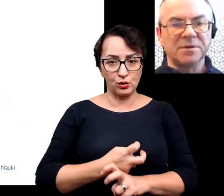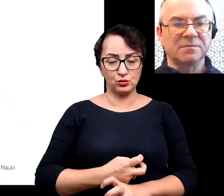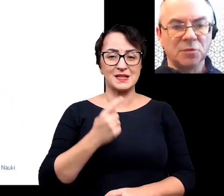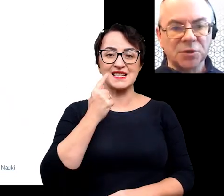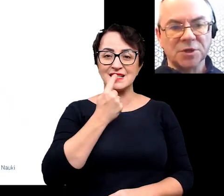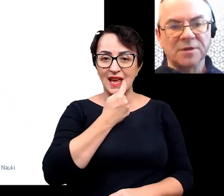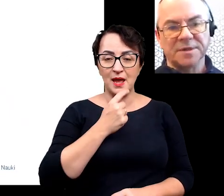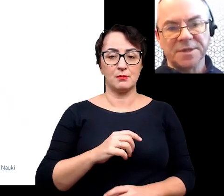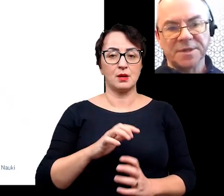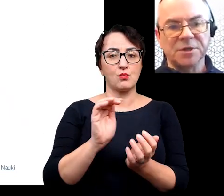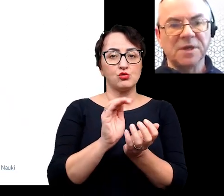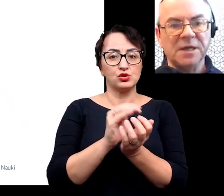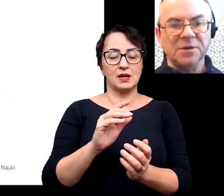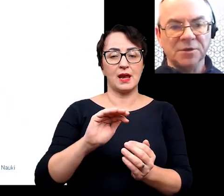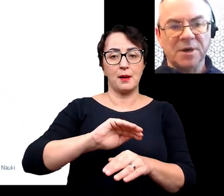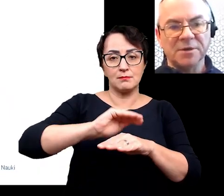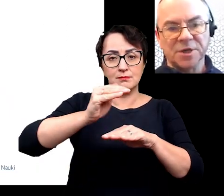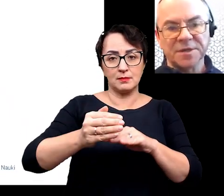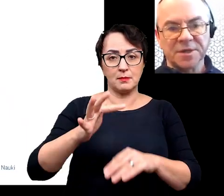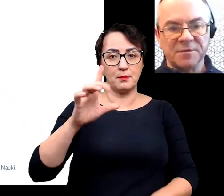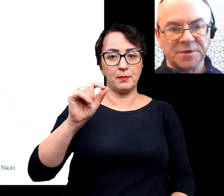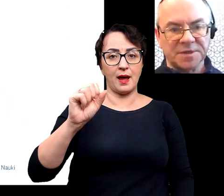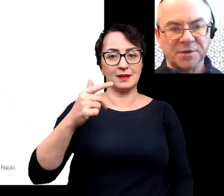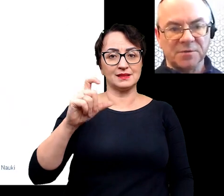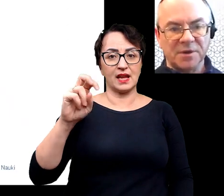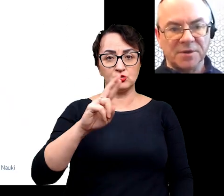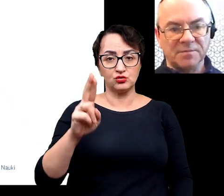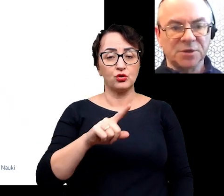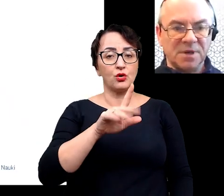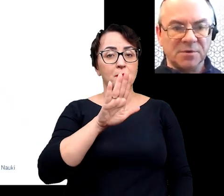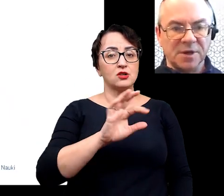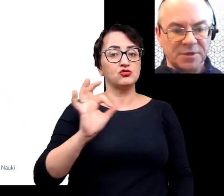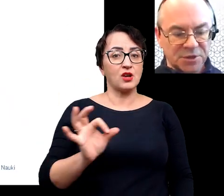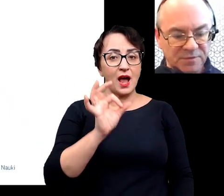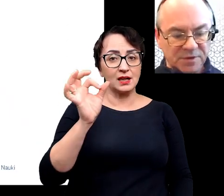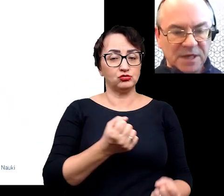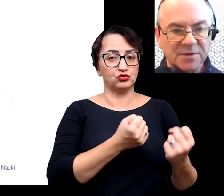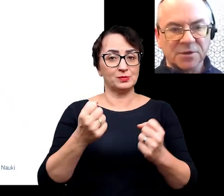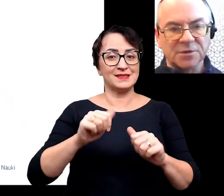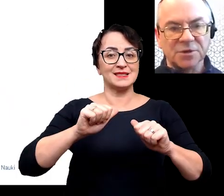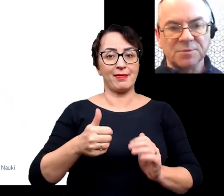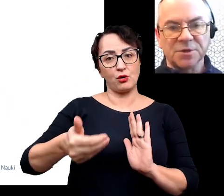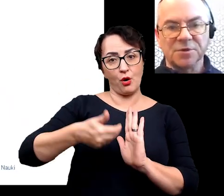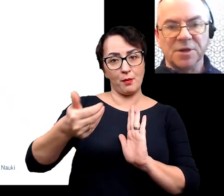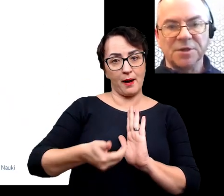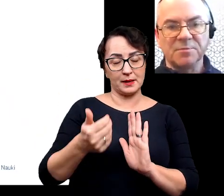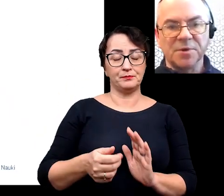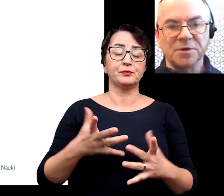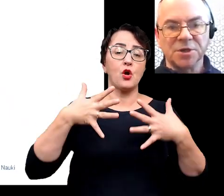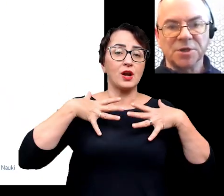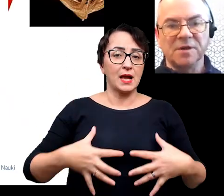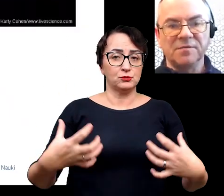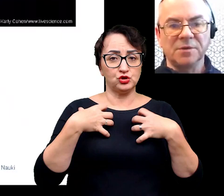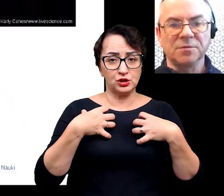zęby, muszle, pancerze. I one mają szansę zachować je w stanie kopalnym. Także mamy organizm żywy, dochodzi do śmierci